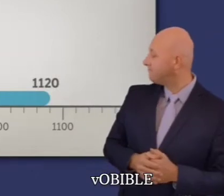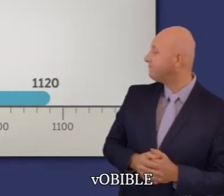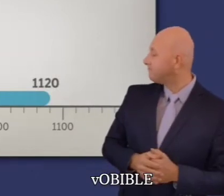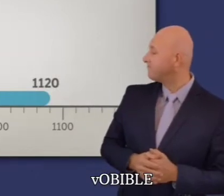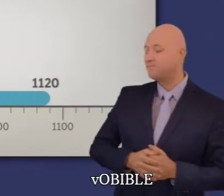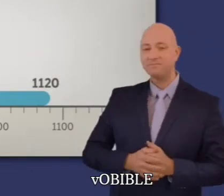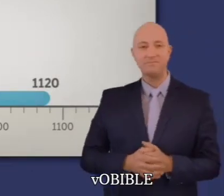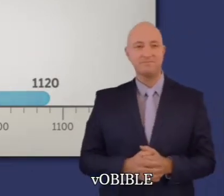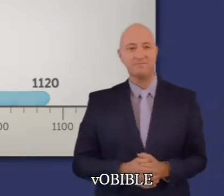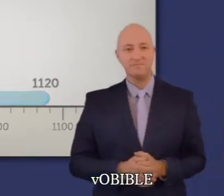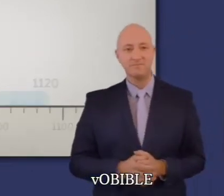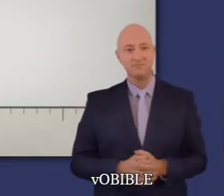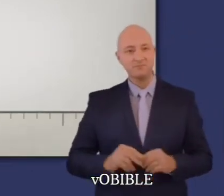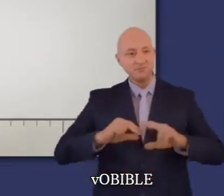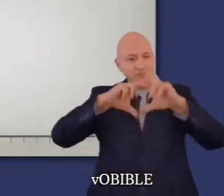1120 avant notre ère.